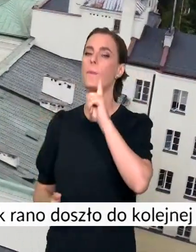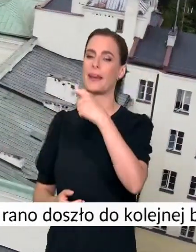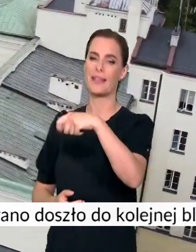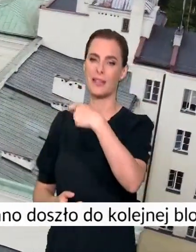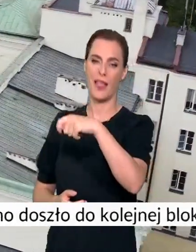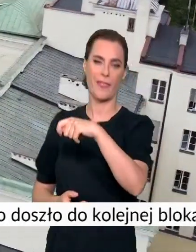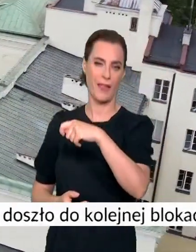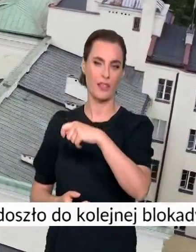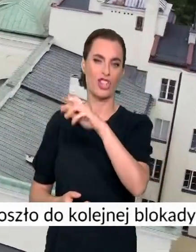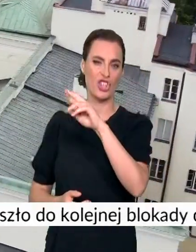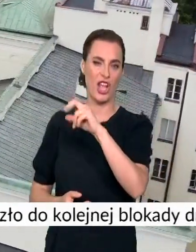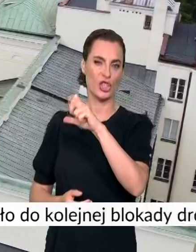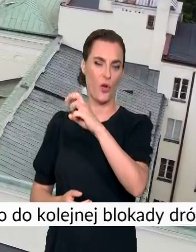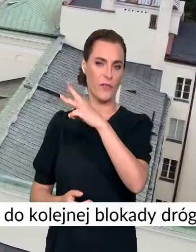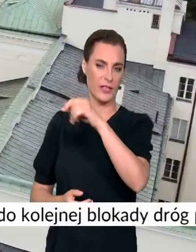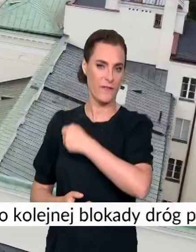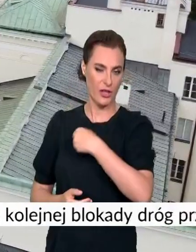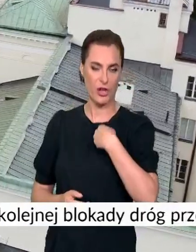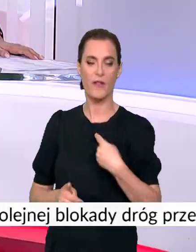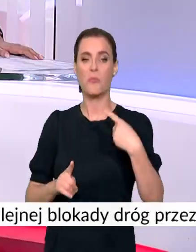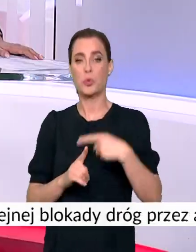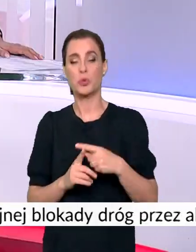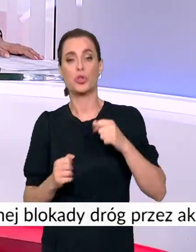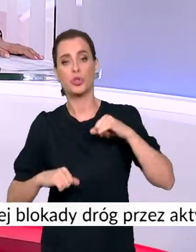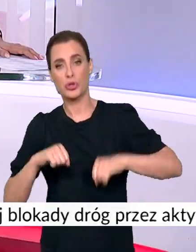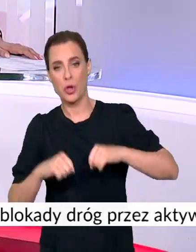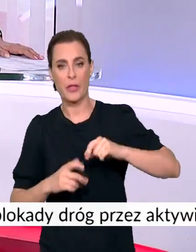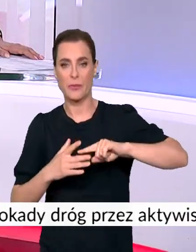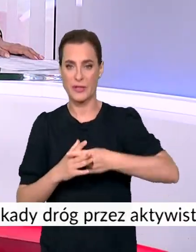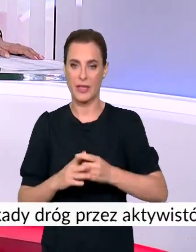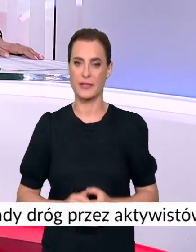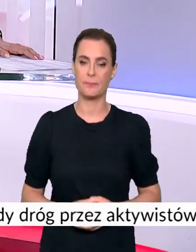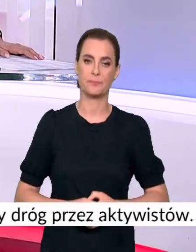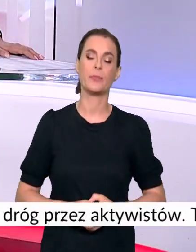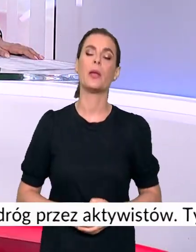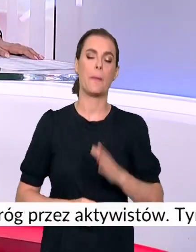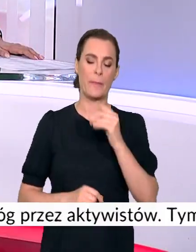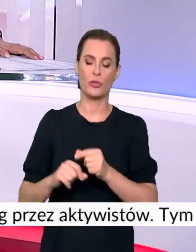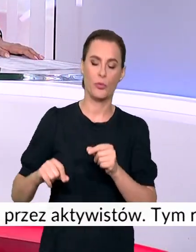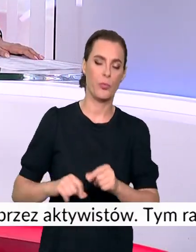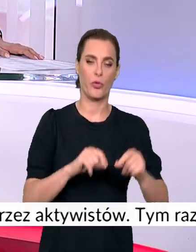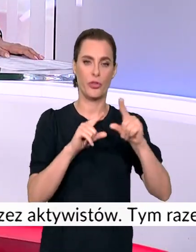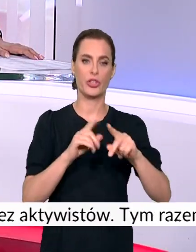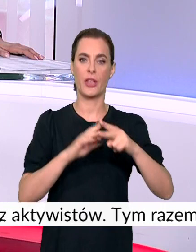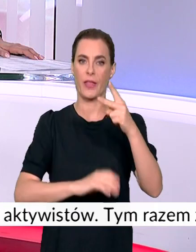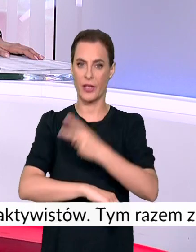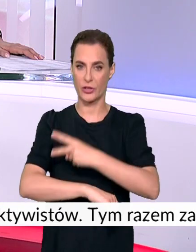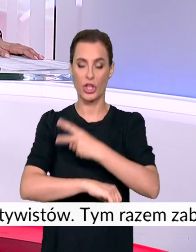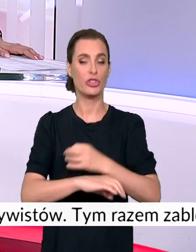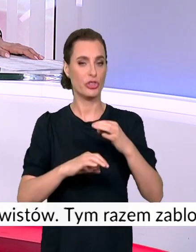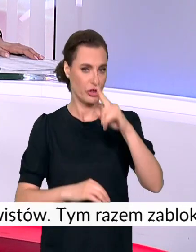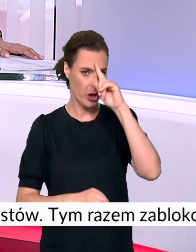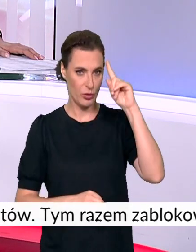a w razie potrzeby do sądu administracyjnego. Będą podwyżki dla taksówkarzy. Taką decyzję podjęli dziś radni